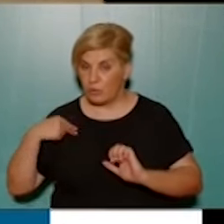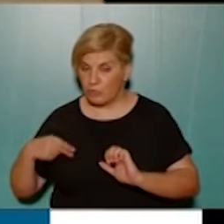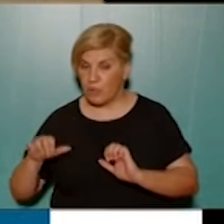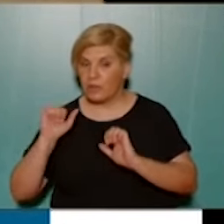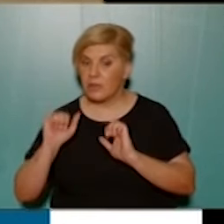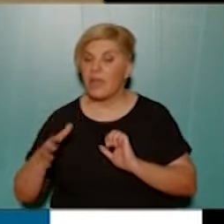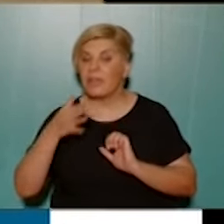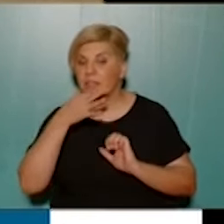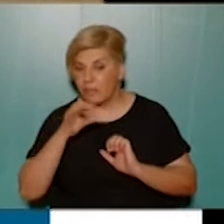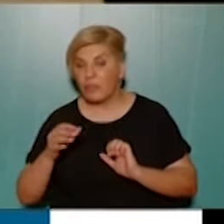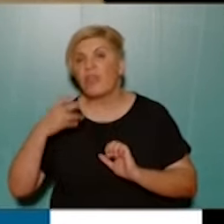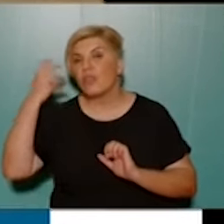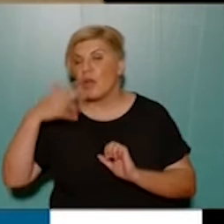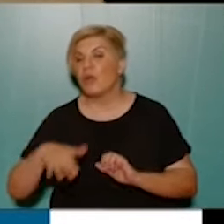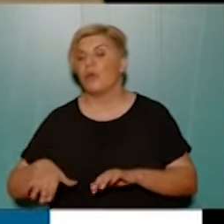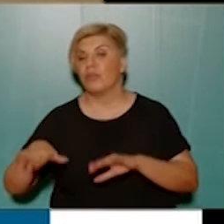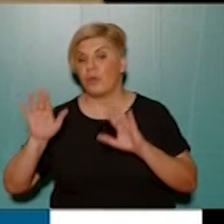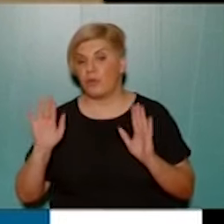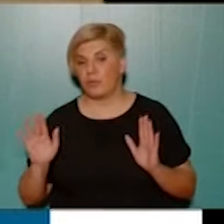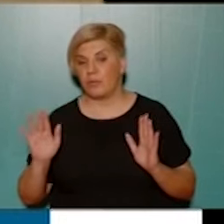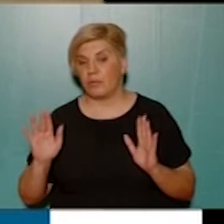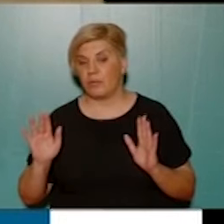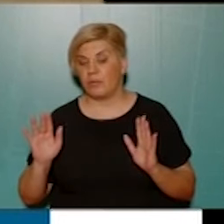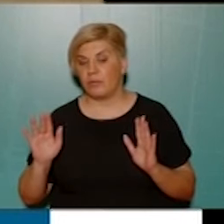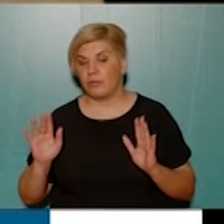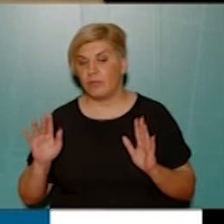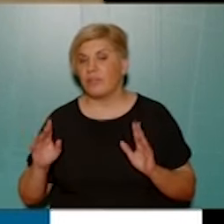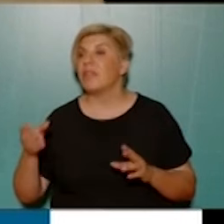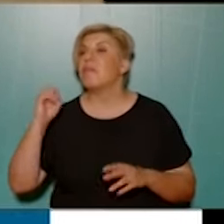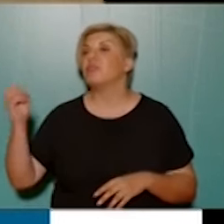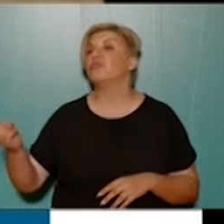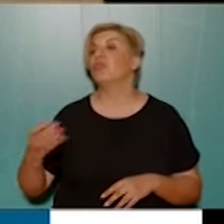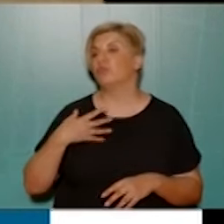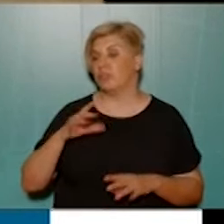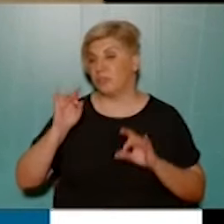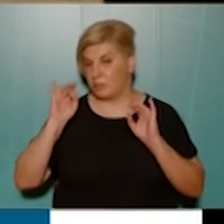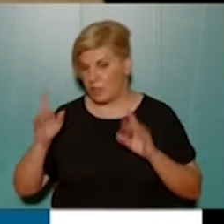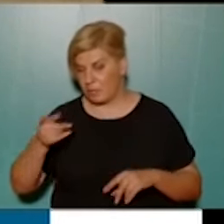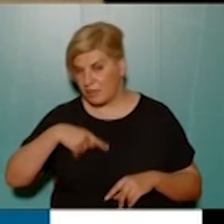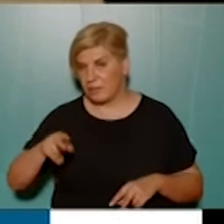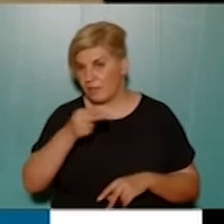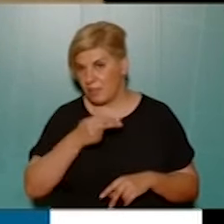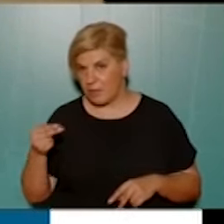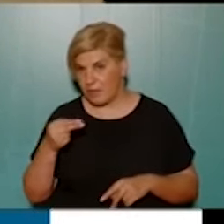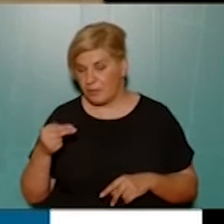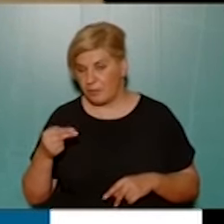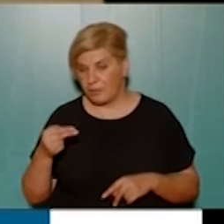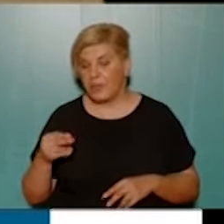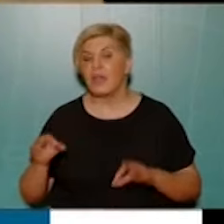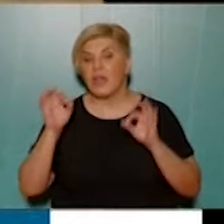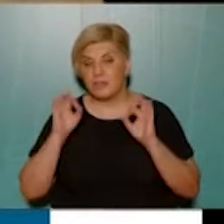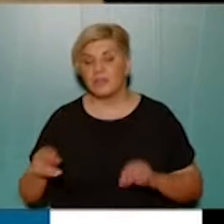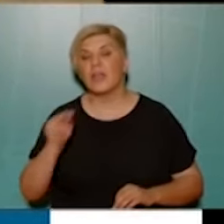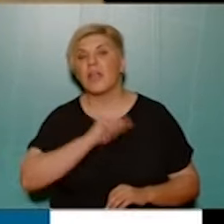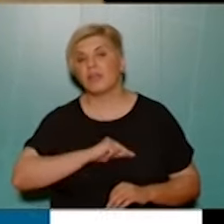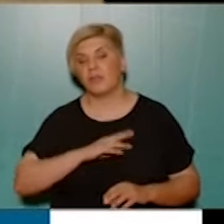να πιεστούν, γιατί αλλιώς δεν θεωρούμε ότι θα χαρίσουν κάτι σε όλους εμάς και σε αυτά τα ζητήματα, έτσι ώστε να